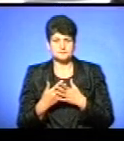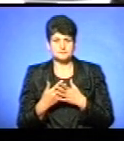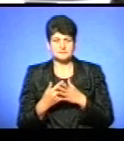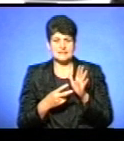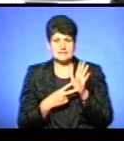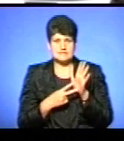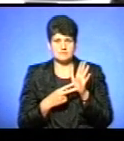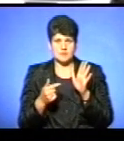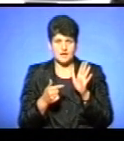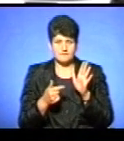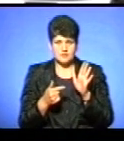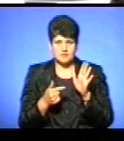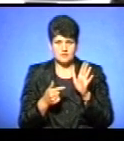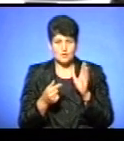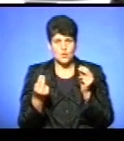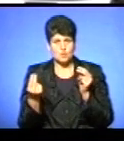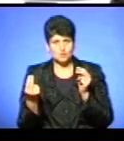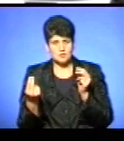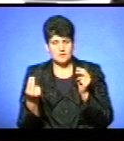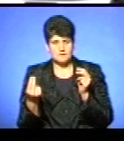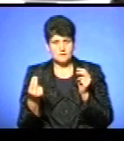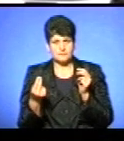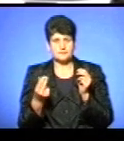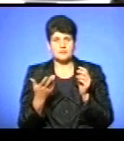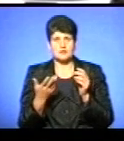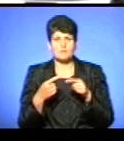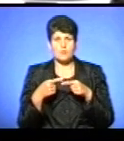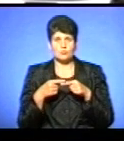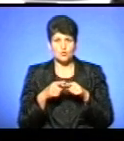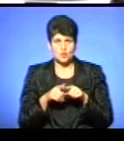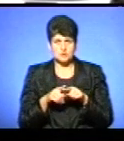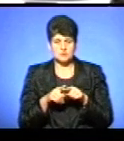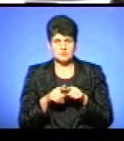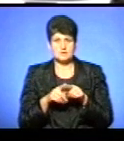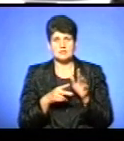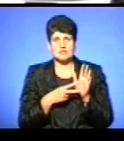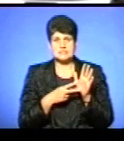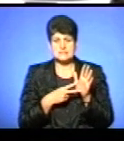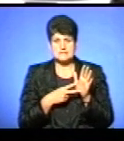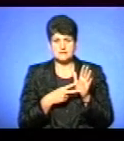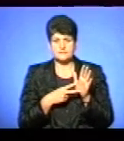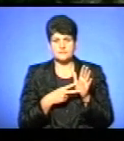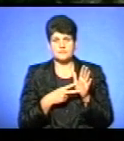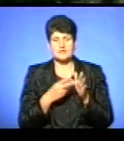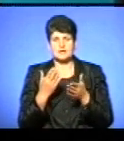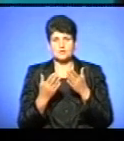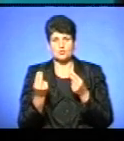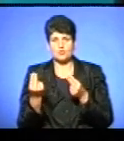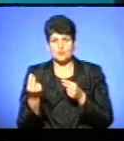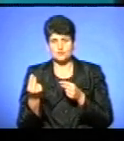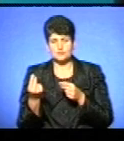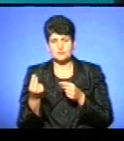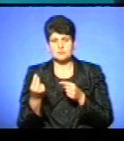7 гривень, наприклад, би коштували. Так, ми тут бачимо, що ми помножили на 7. Якщо 7 гривень коштує,